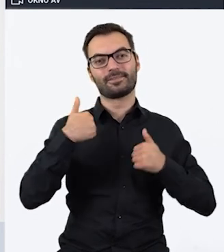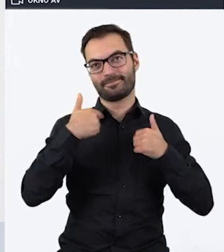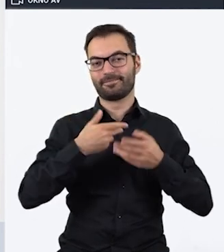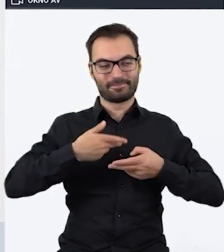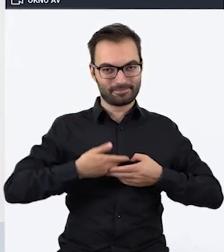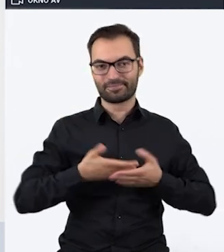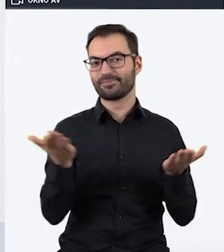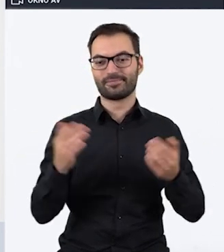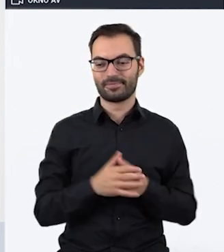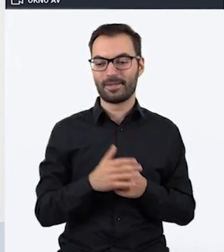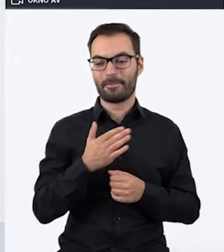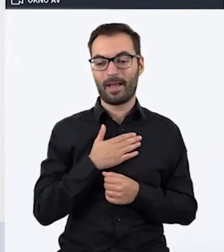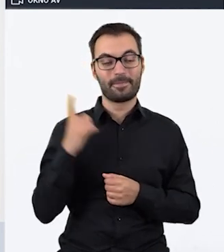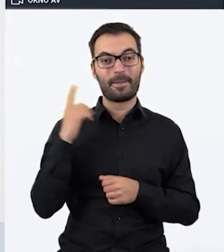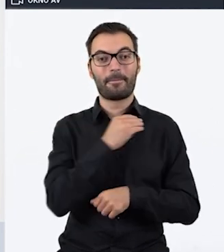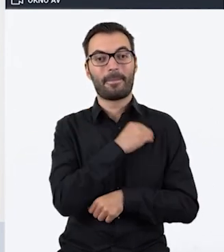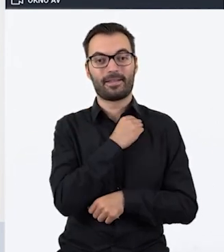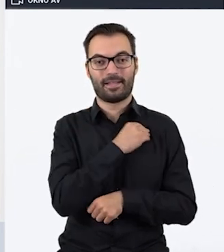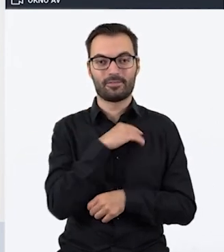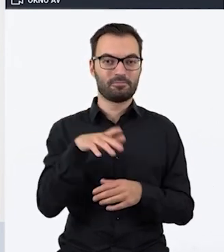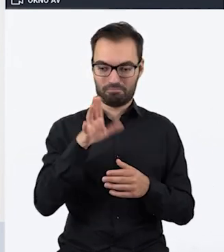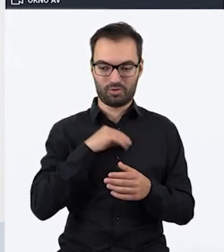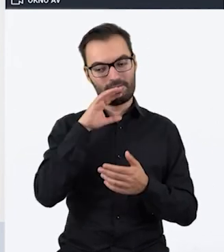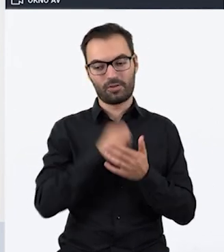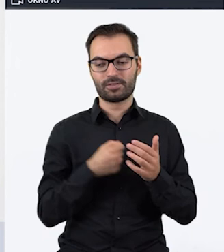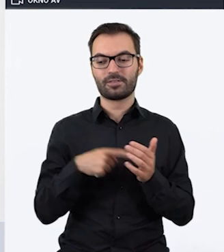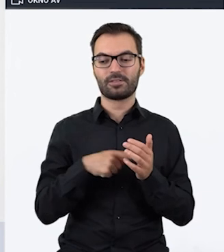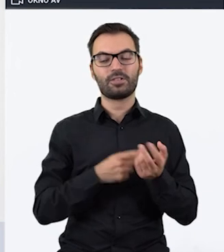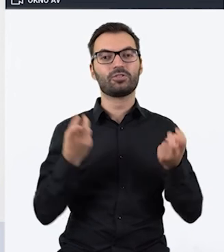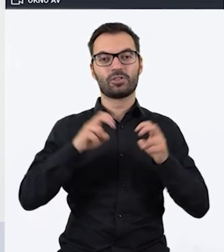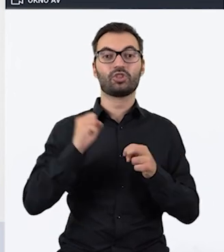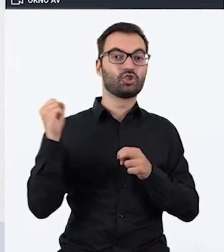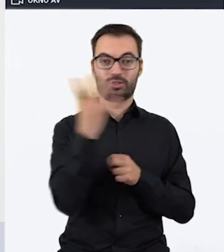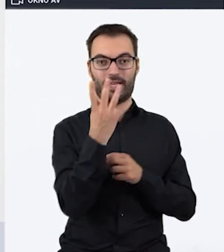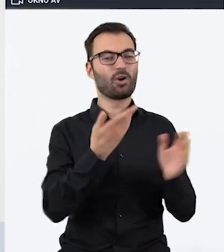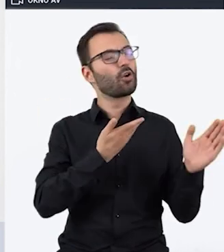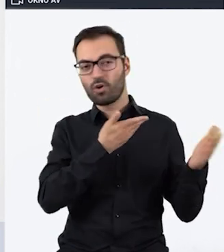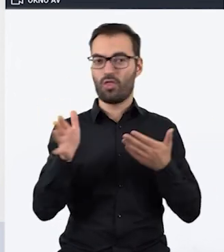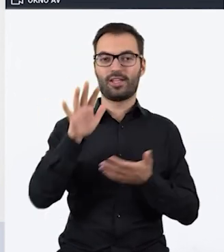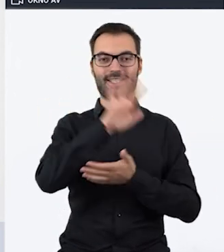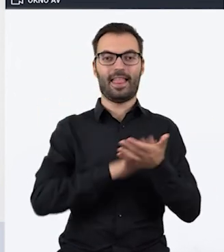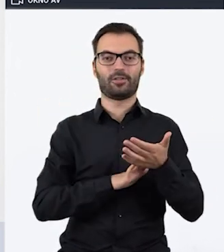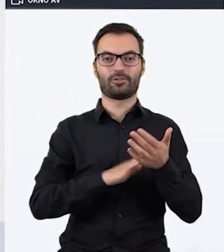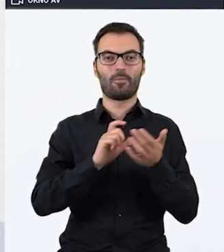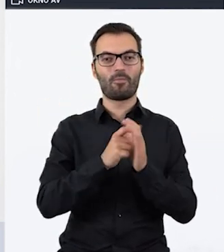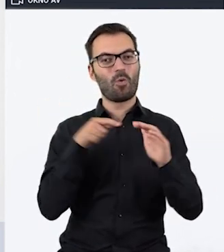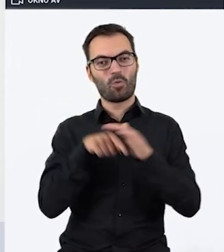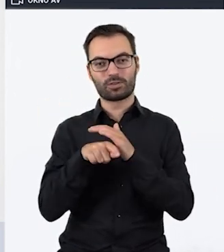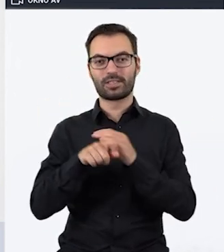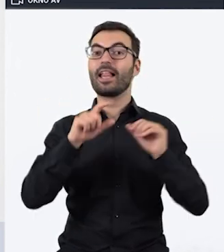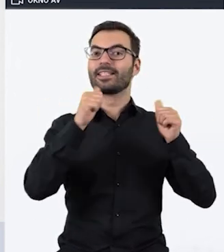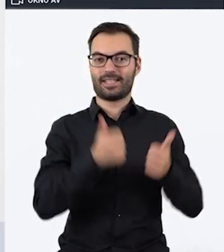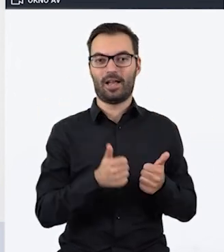innymi mamy tutaj materiały do wykorzystania. Stworzyliśmy cztery gotowe scenariusze escape roomów stacjonarnych.